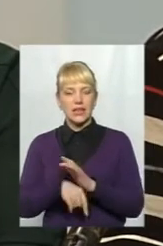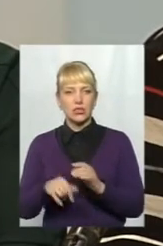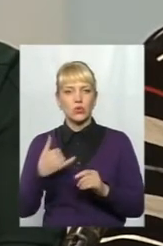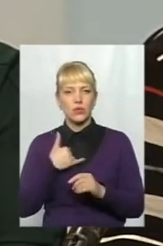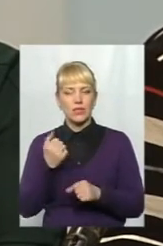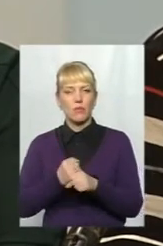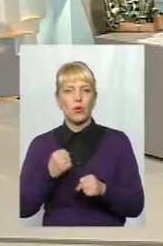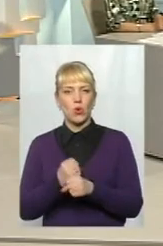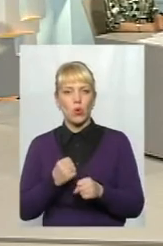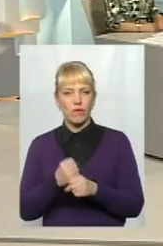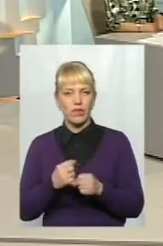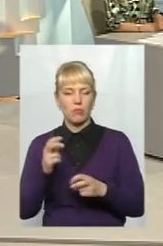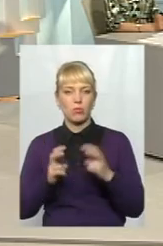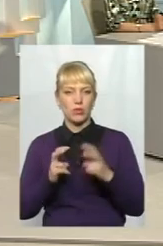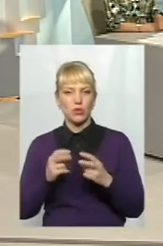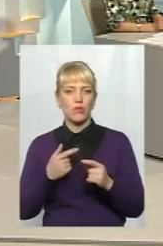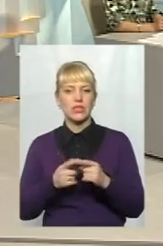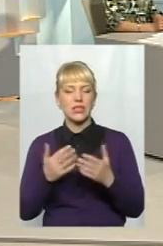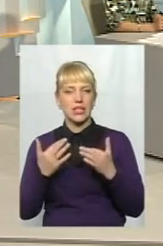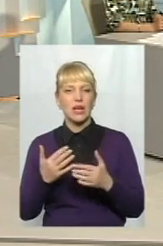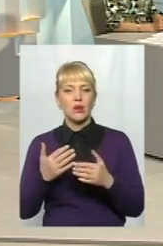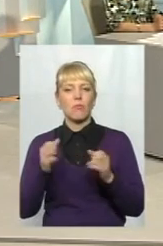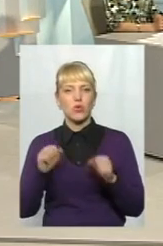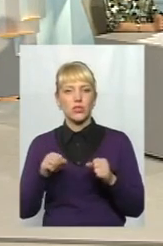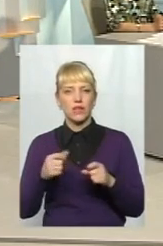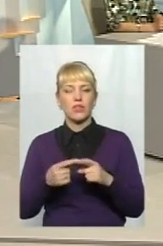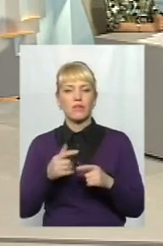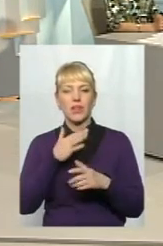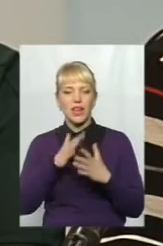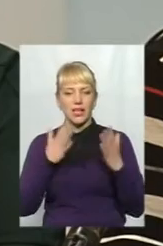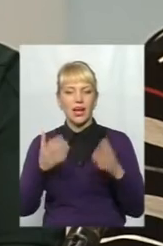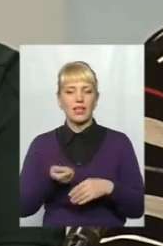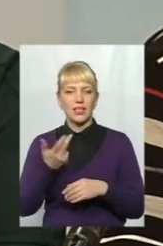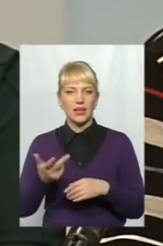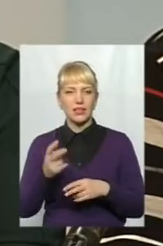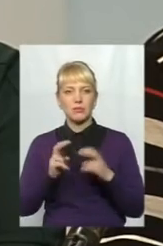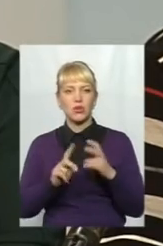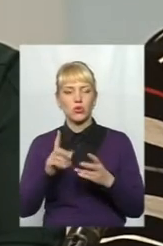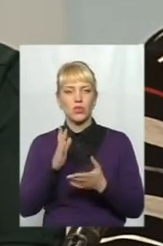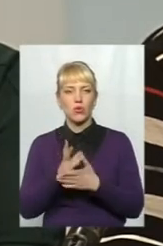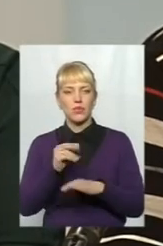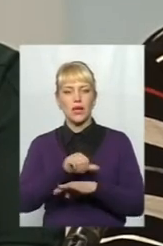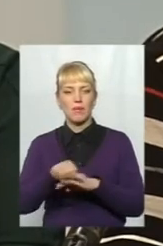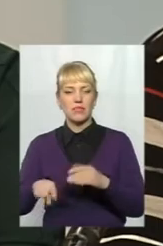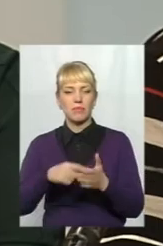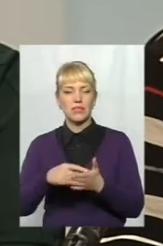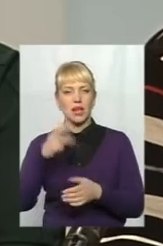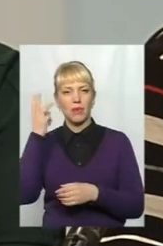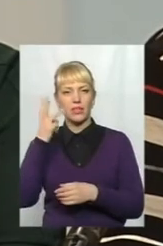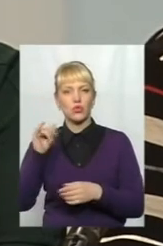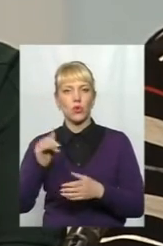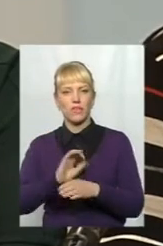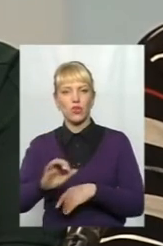переробна промисловість. Це таке можливо, оскільки велика кількість підприємств, які знаходяться за межами міста Хмельницької сьогодні, виробляють продукцію.